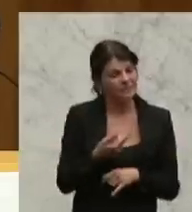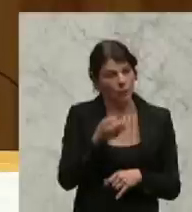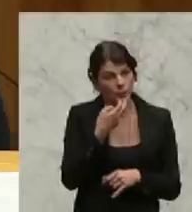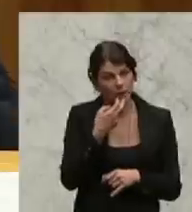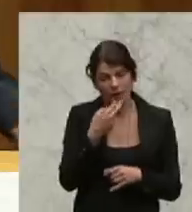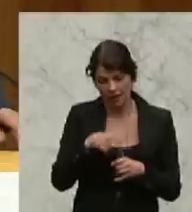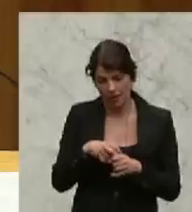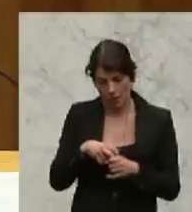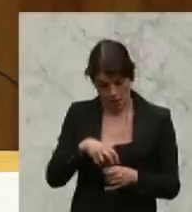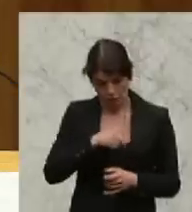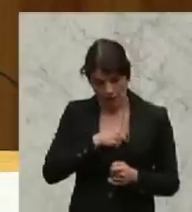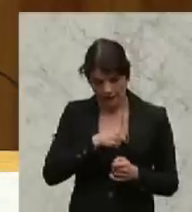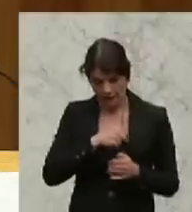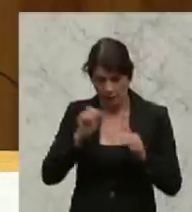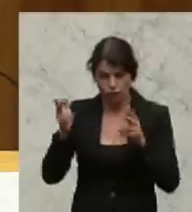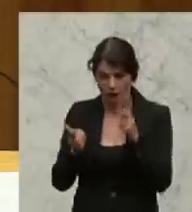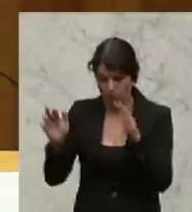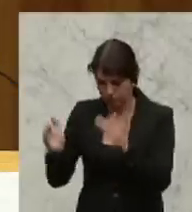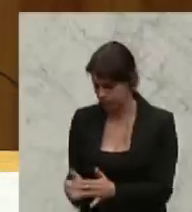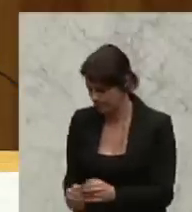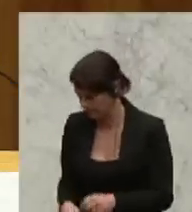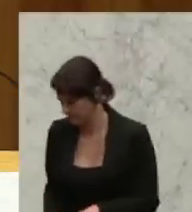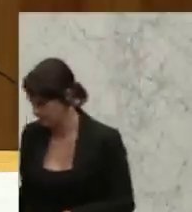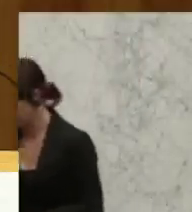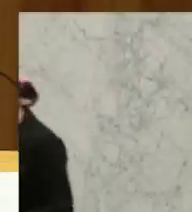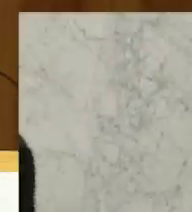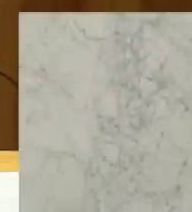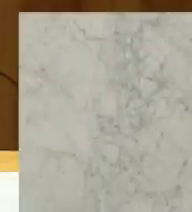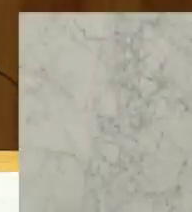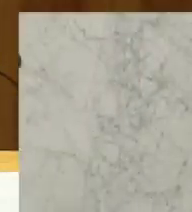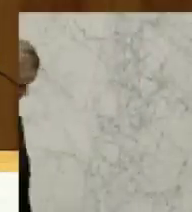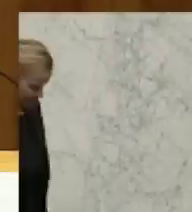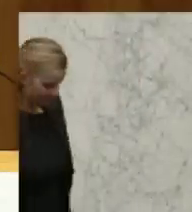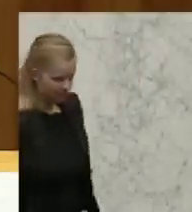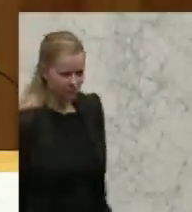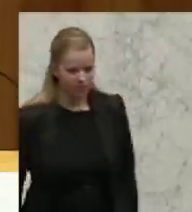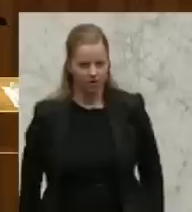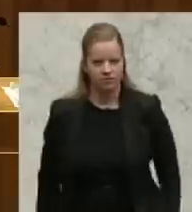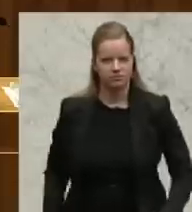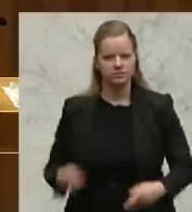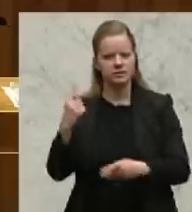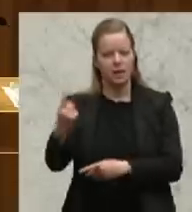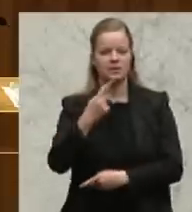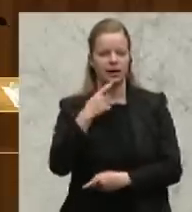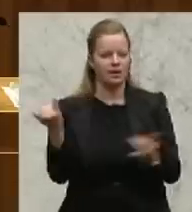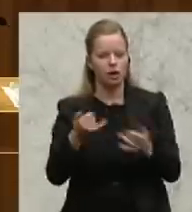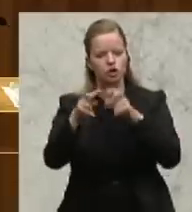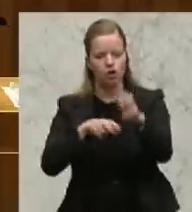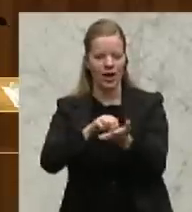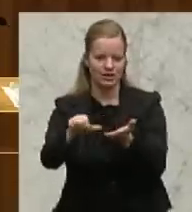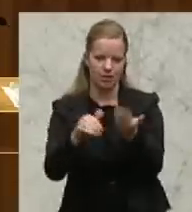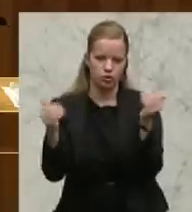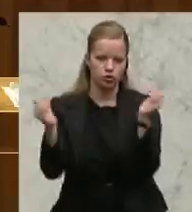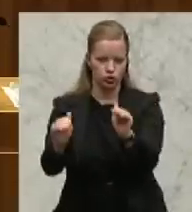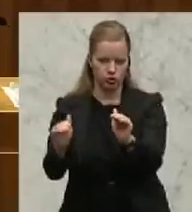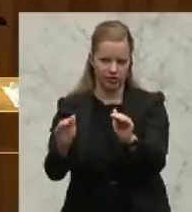Griff kriegen wollen. Wenn Sie sich als Anwältin der Steuerzahlerinnen hier ständig ausgegeben haben, dann haben Sie diesen